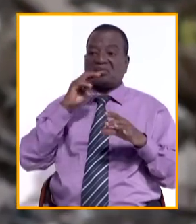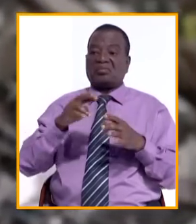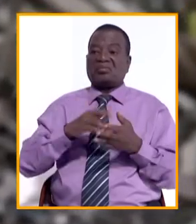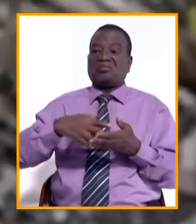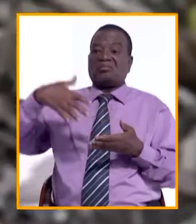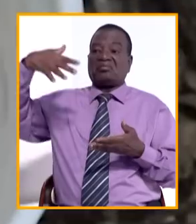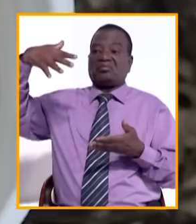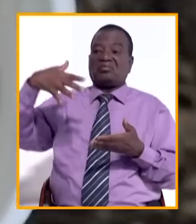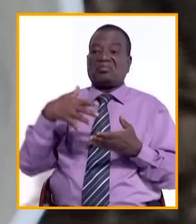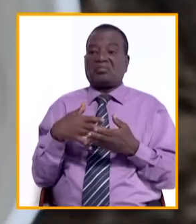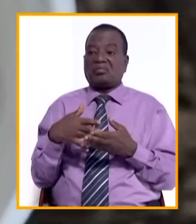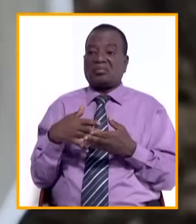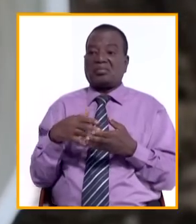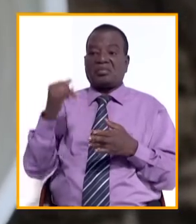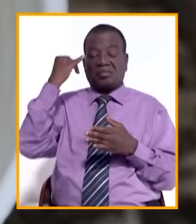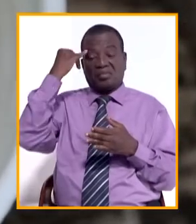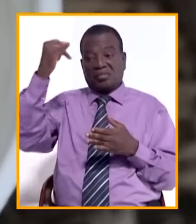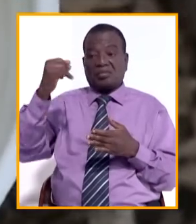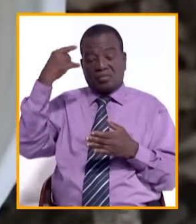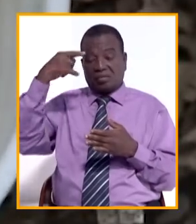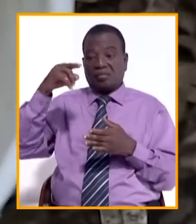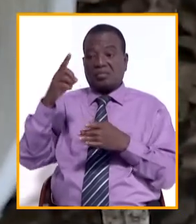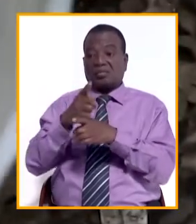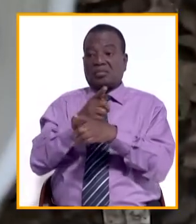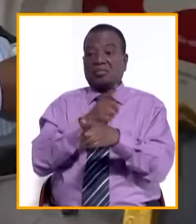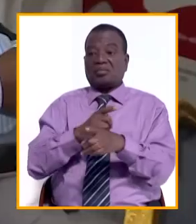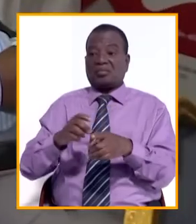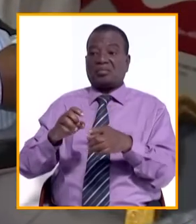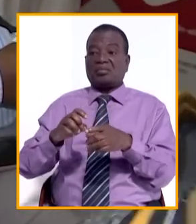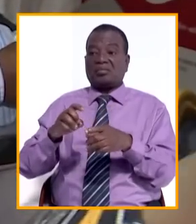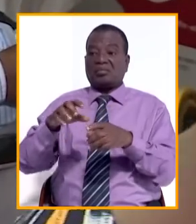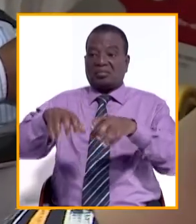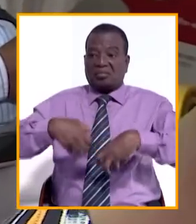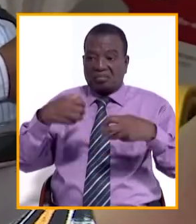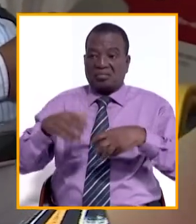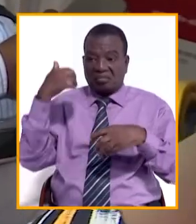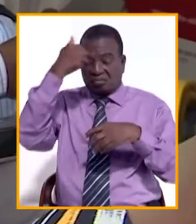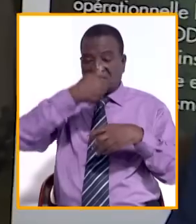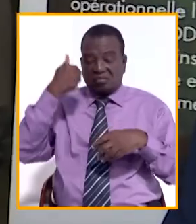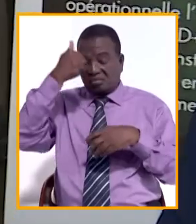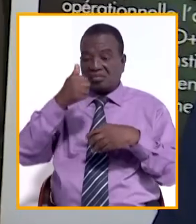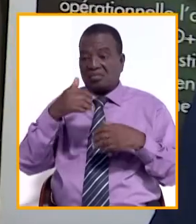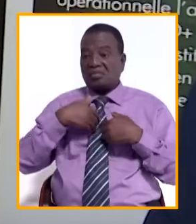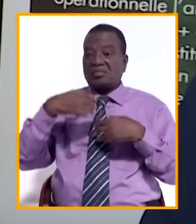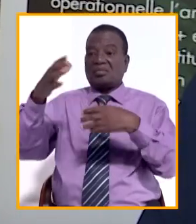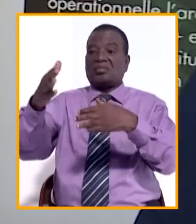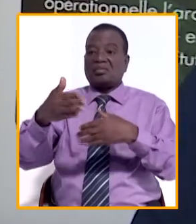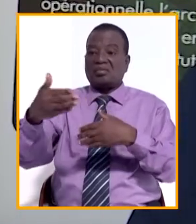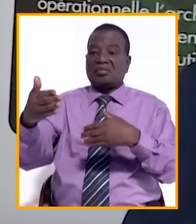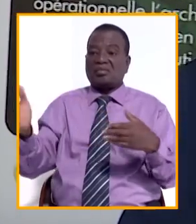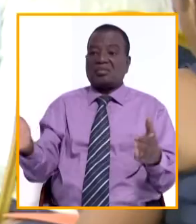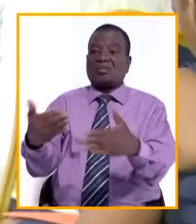au regard des banques. L'initiative pour le développement de l'agriculture en Afrique, INIDA, a réuni les financiers, les